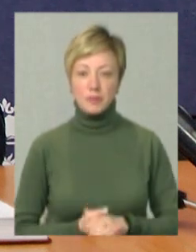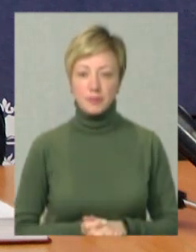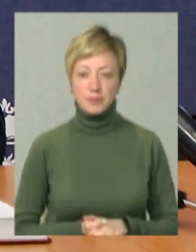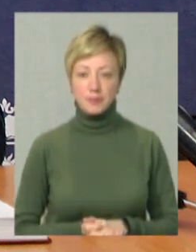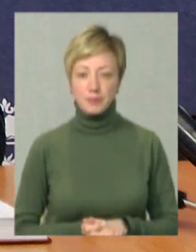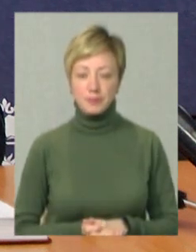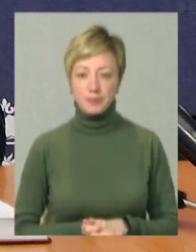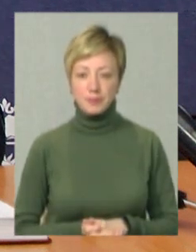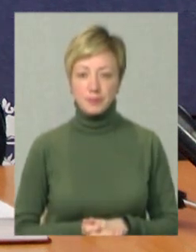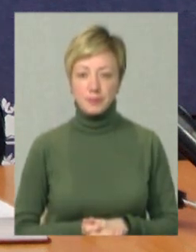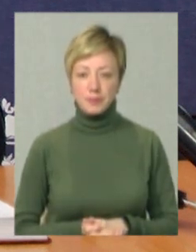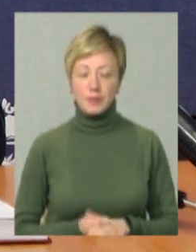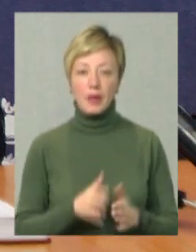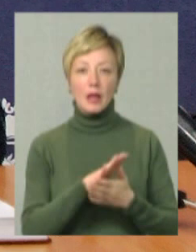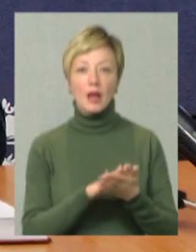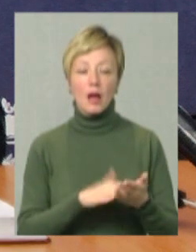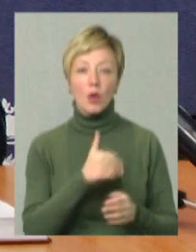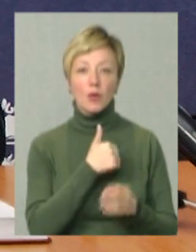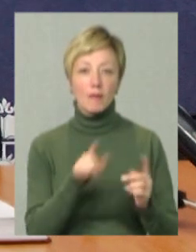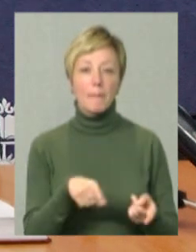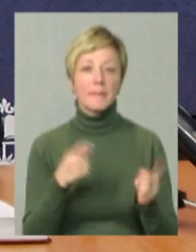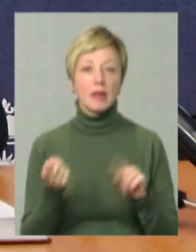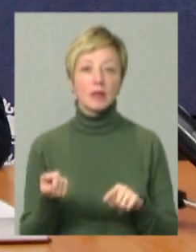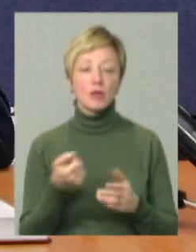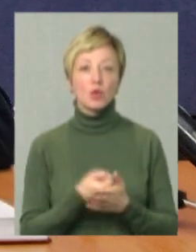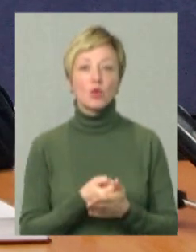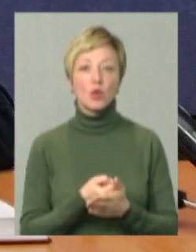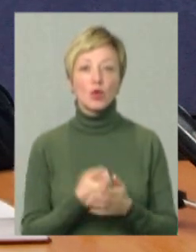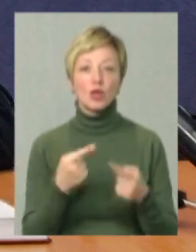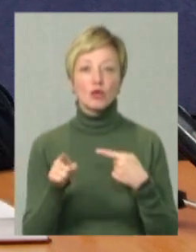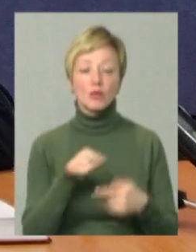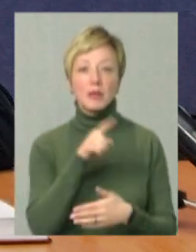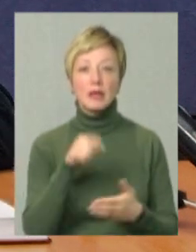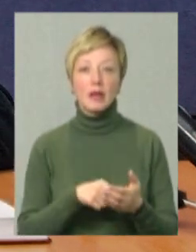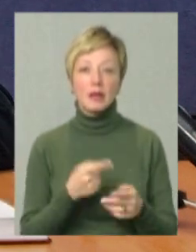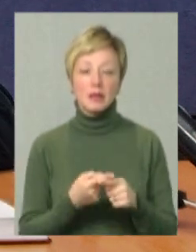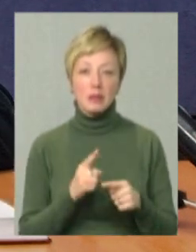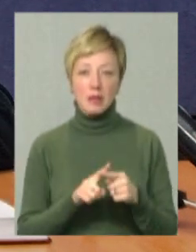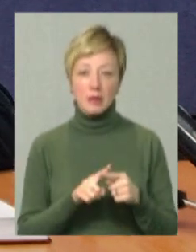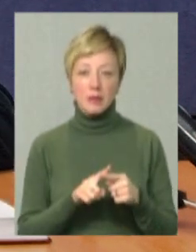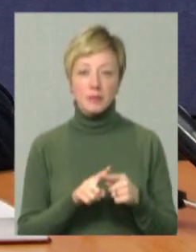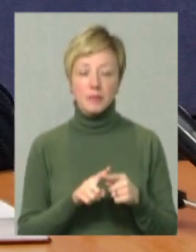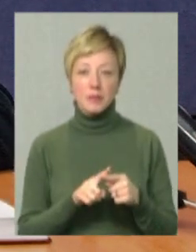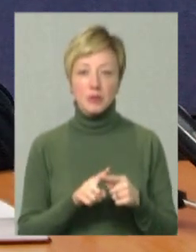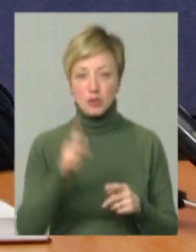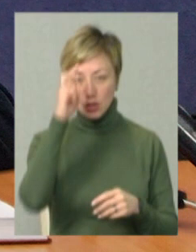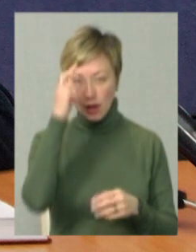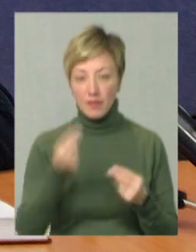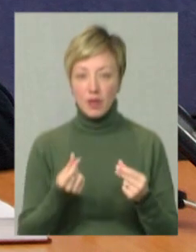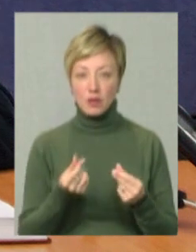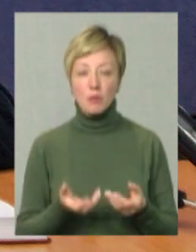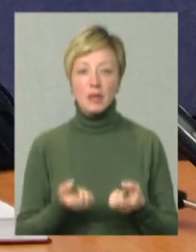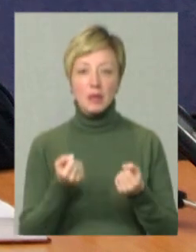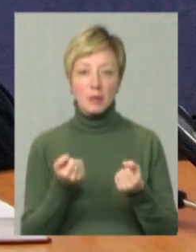умовах. Далі я хотів би перейти до іншого питання, це державна